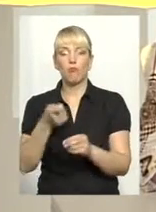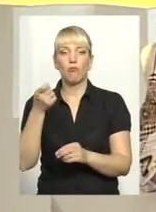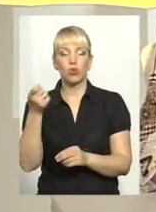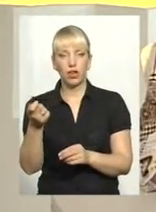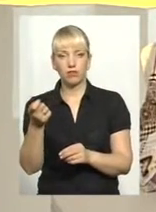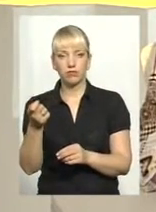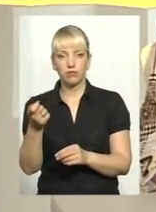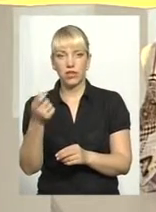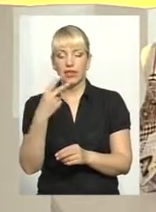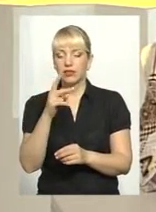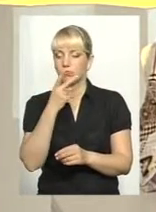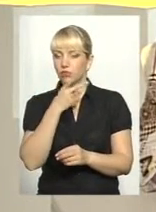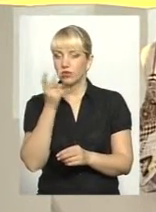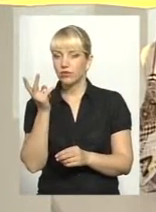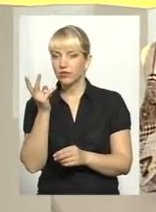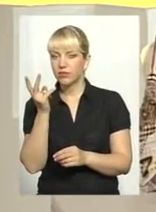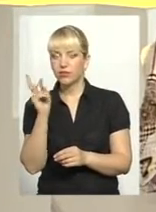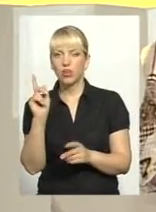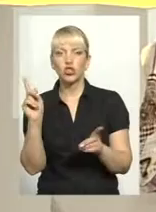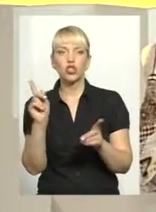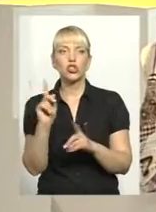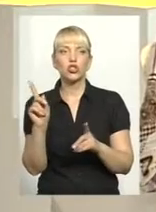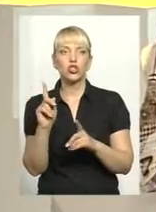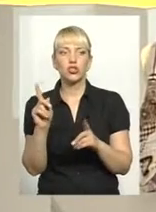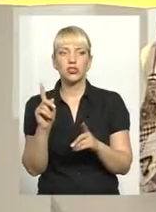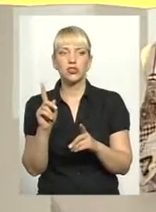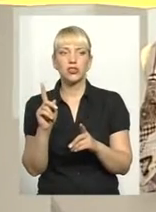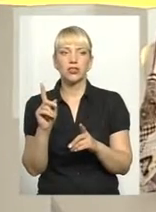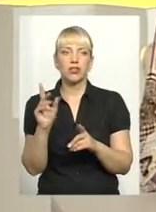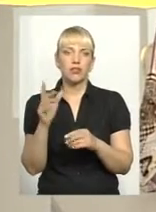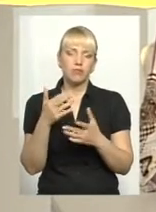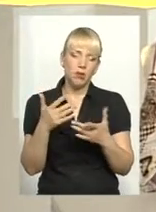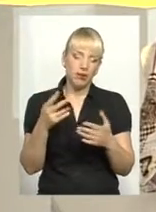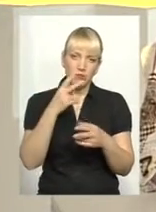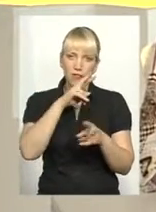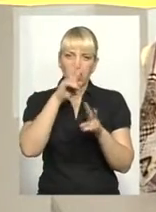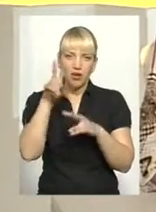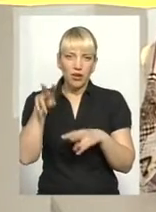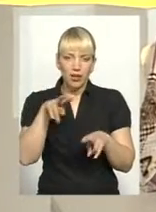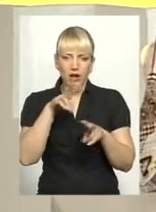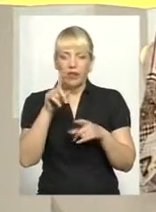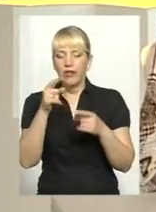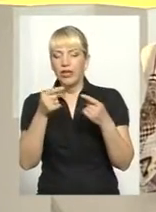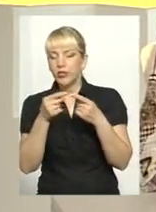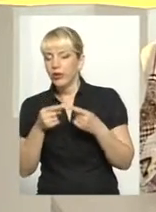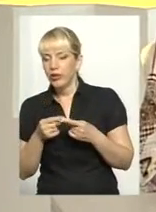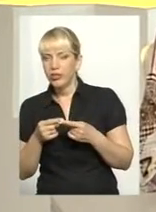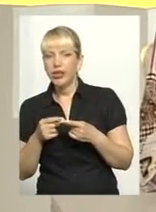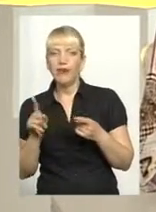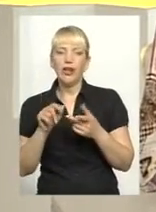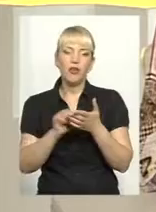подивився, щось, ну, все всяке буває, переглянув, десь уточнив дані, десь уточнив